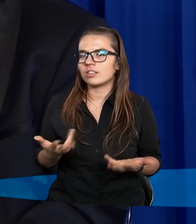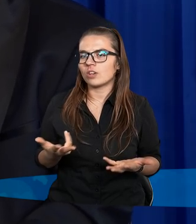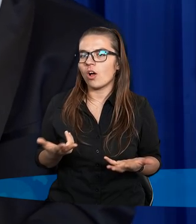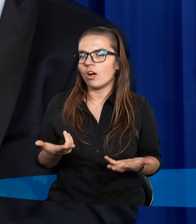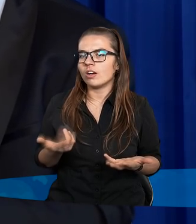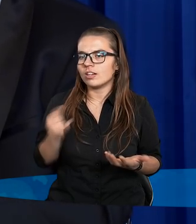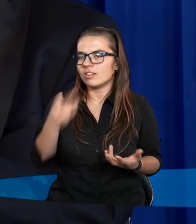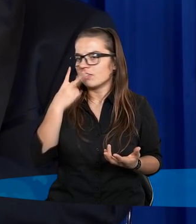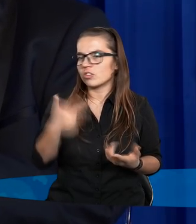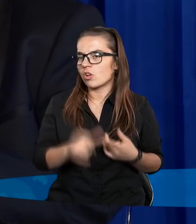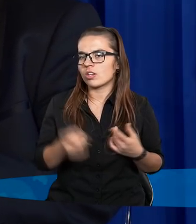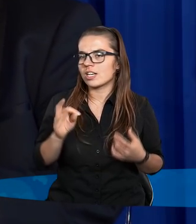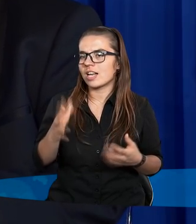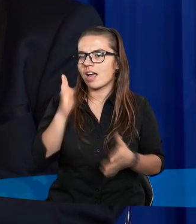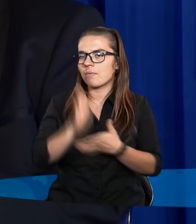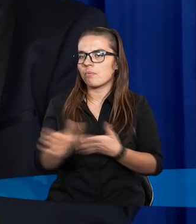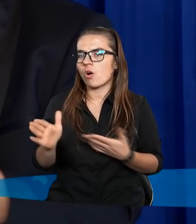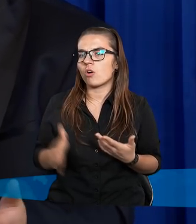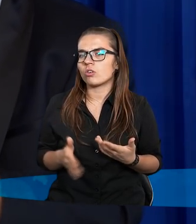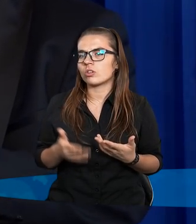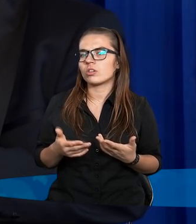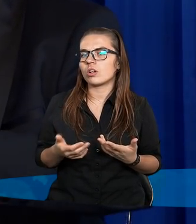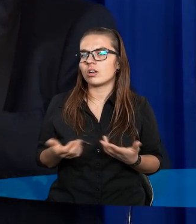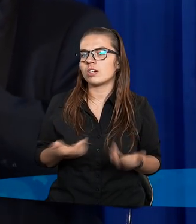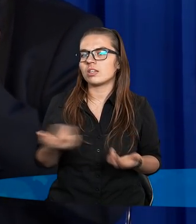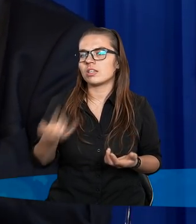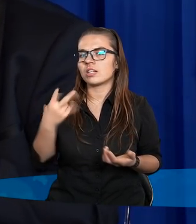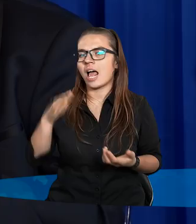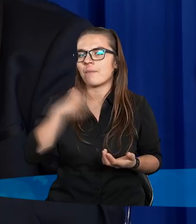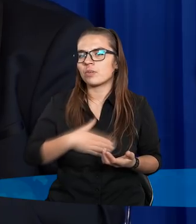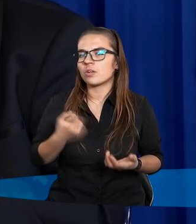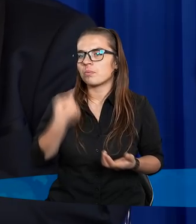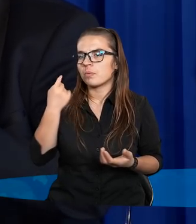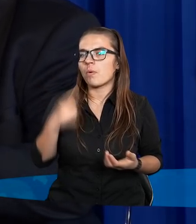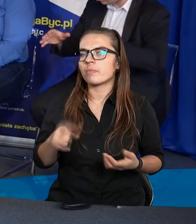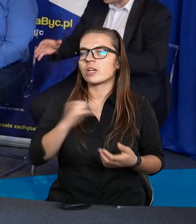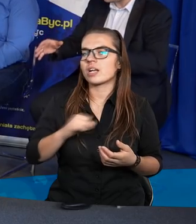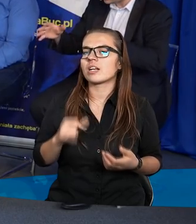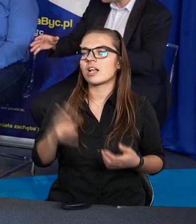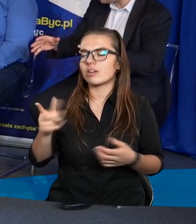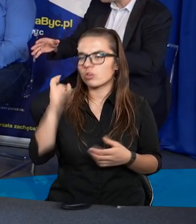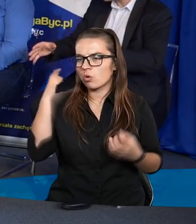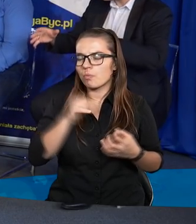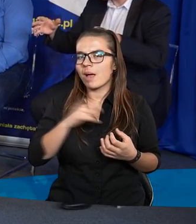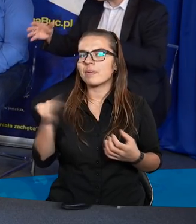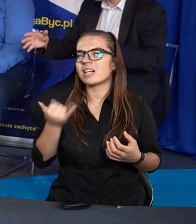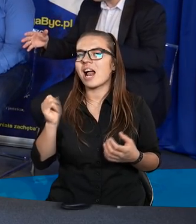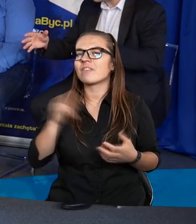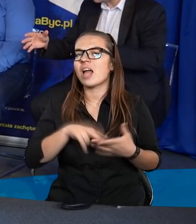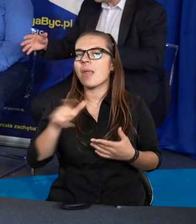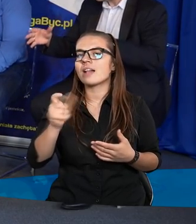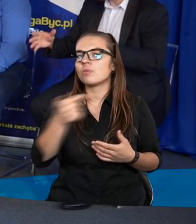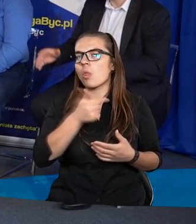Już chyba nie jest tak prosto. Te trzy najprzyjemniejsze z własnego życia. Raczej skupiamy się na tym, co jest